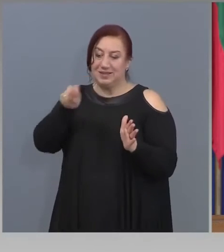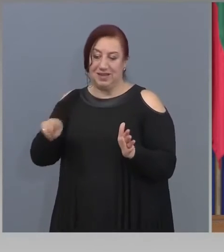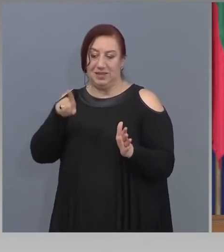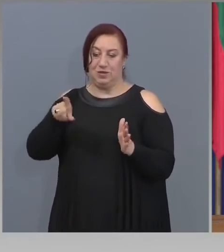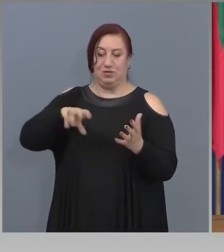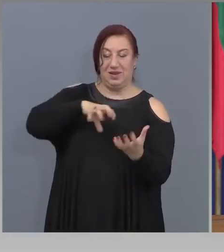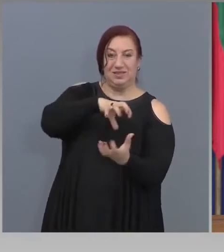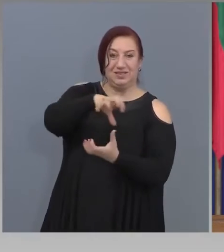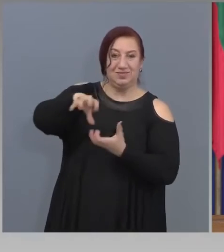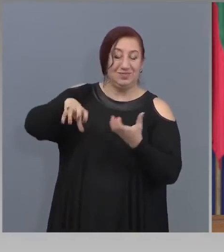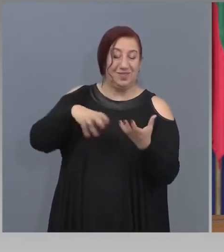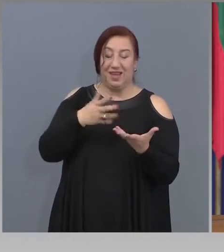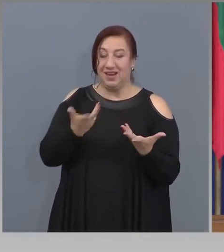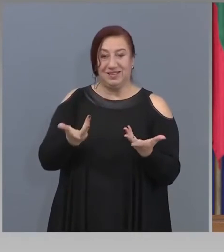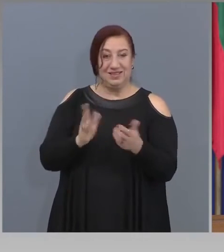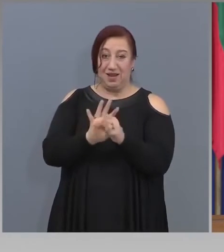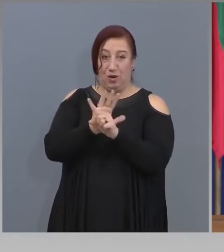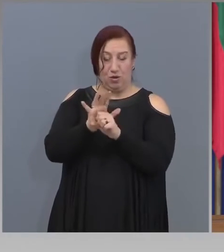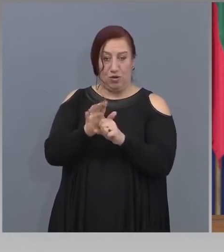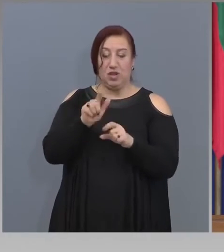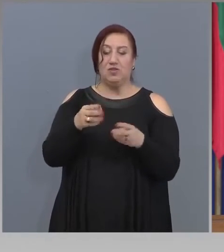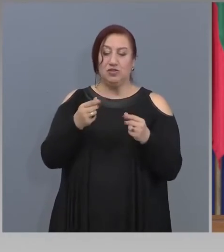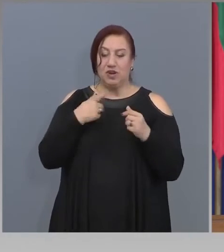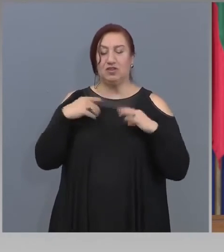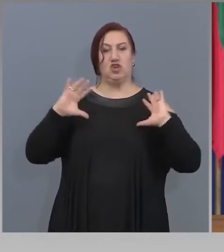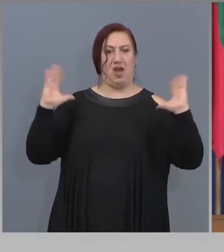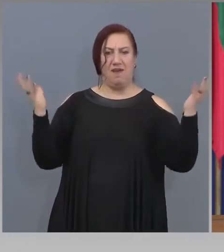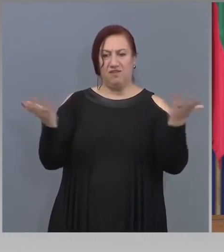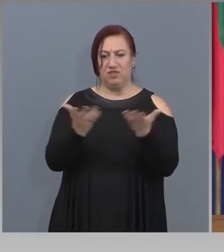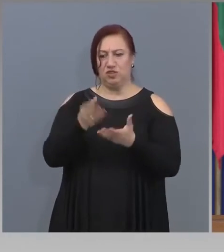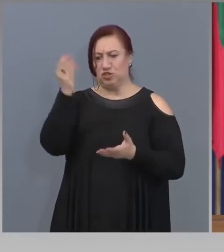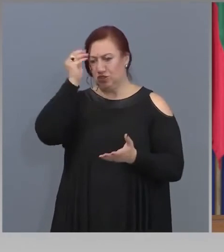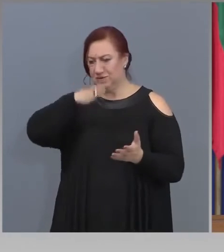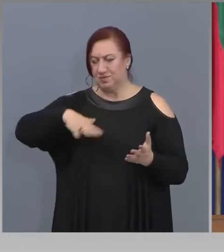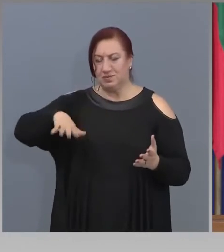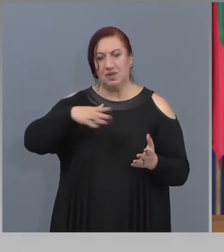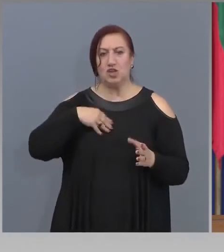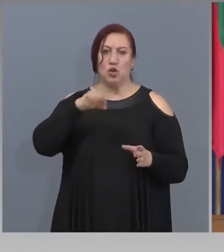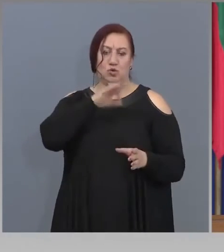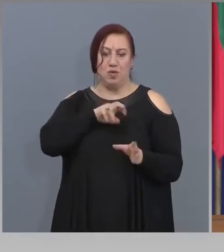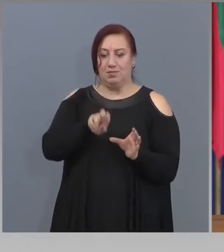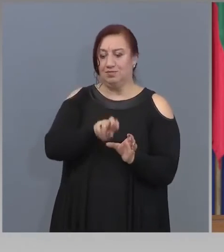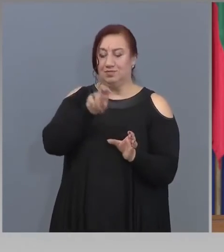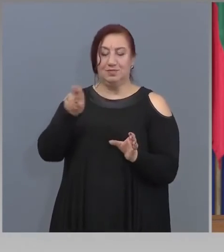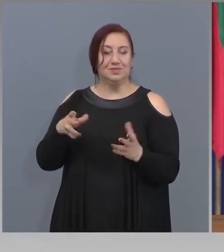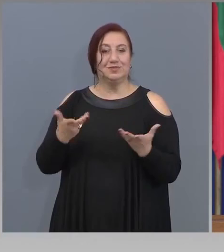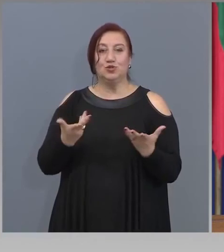наречена коронавирус, което означава, че всички ние ще се измъкнем, защото духа